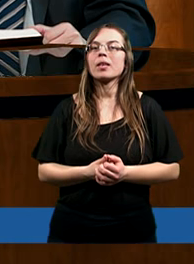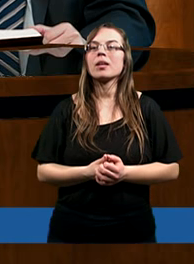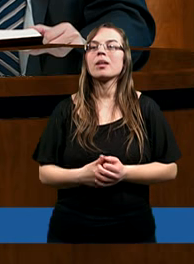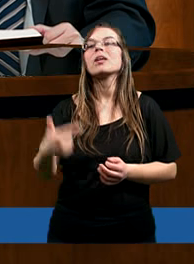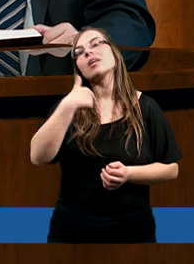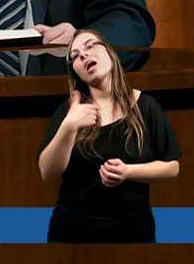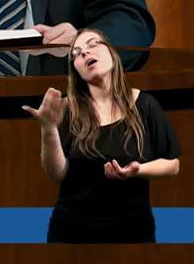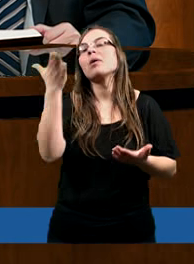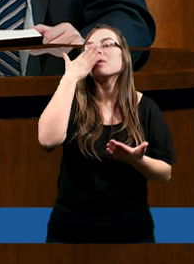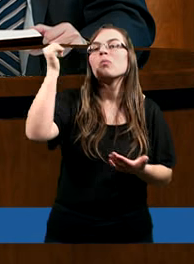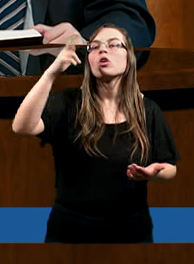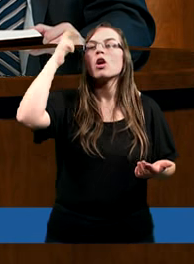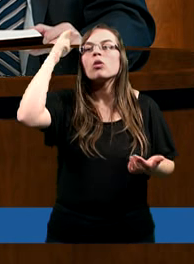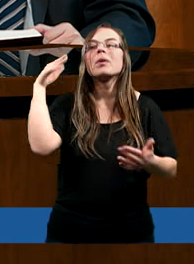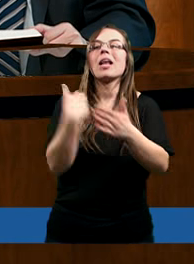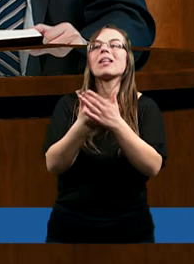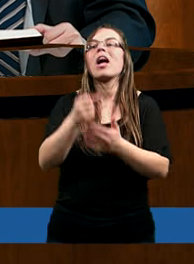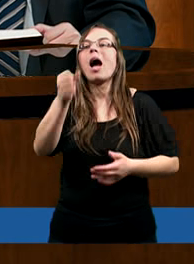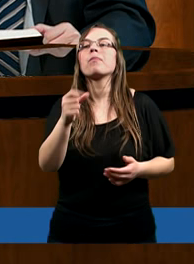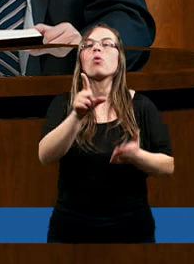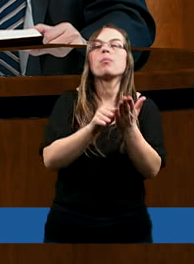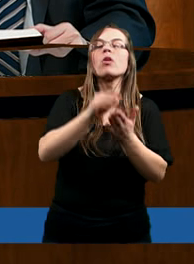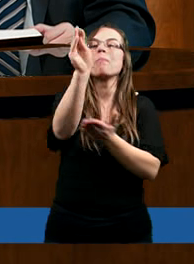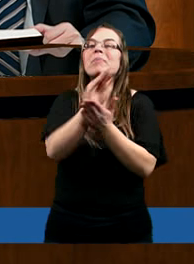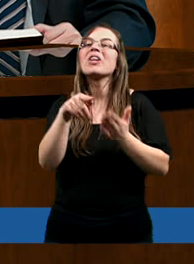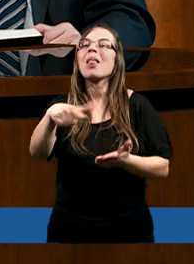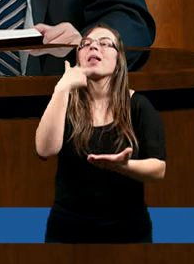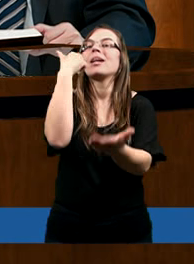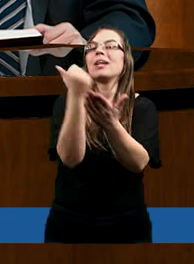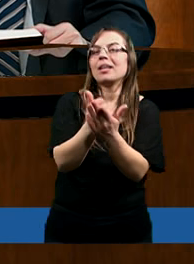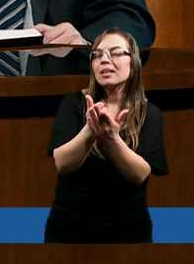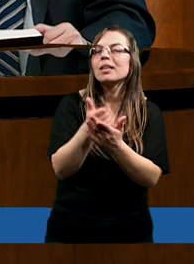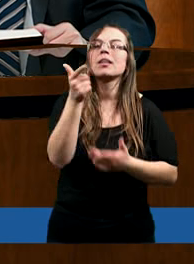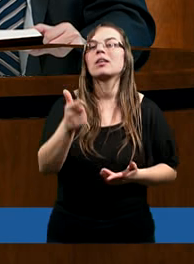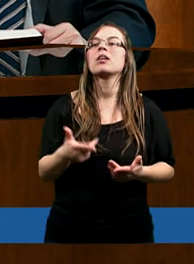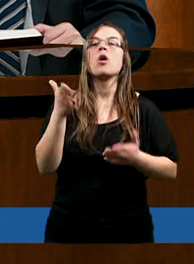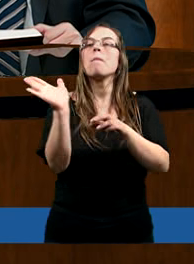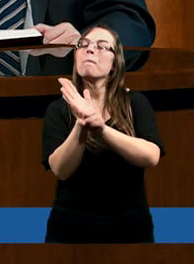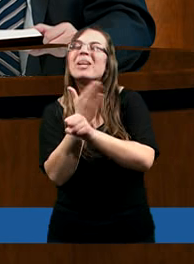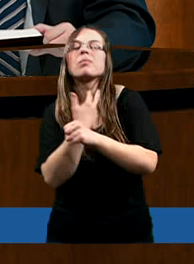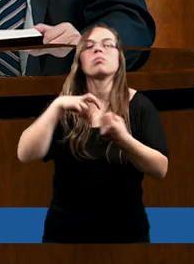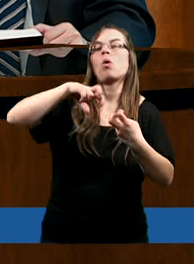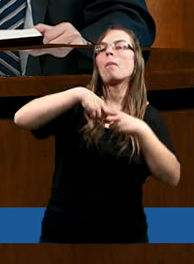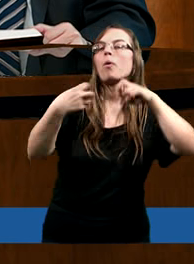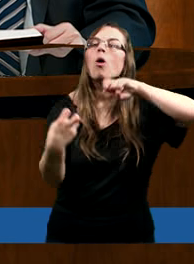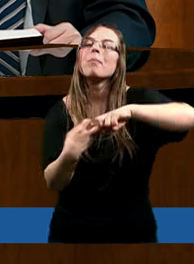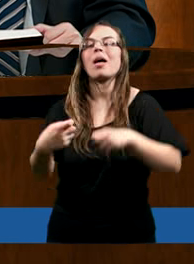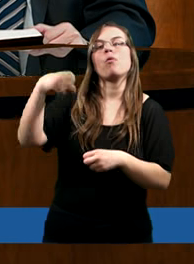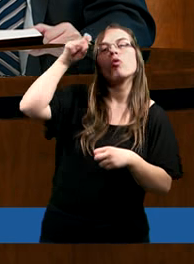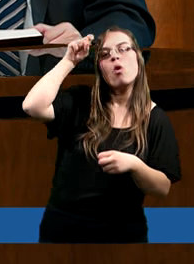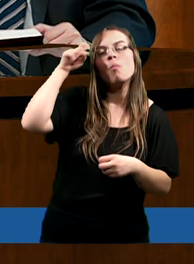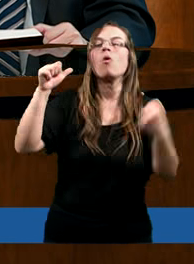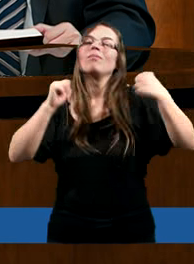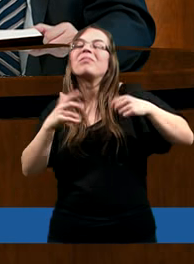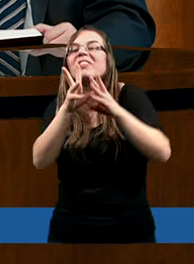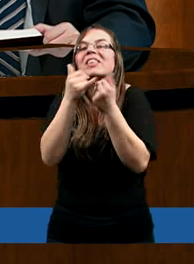Teraz chyba można zrozumieć, dlaczego apostoł Piotr pisze ten list, że mimo tych różnych problemów, trudności, tego